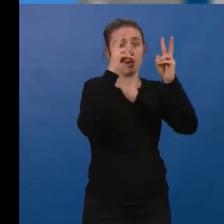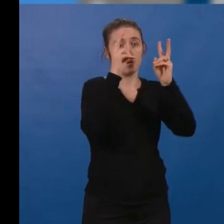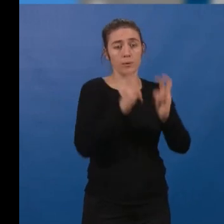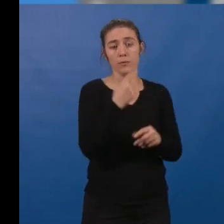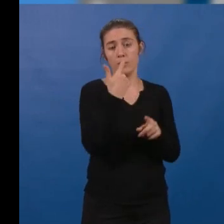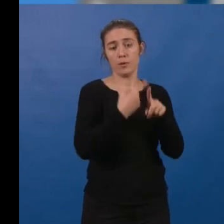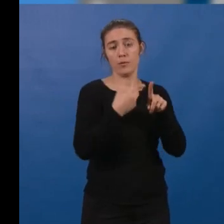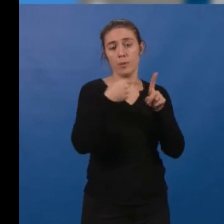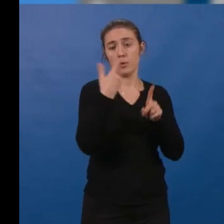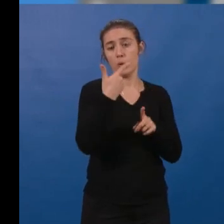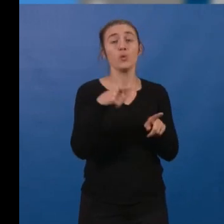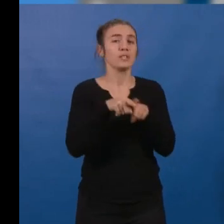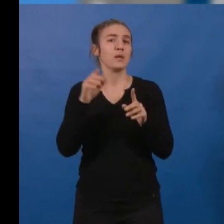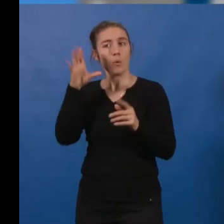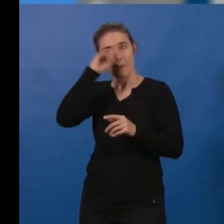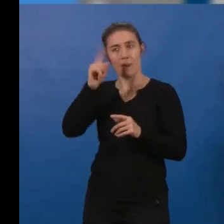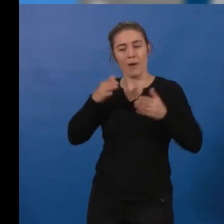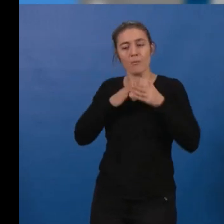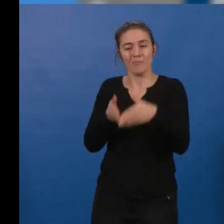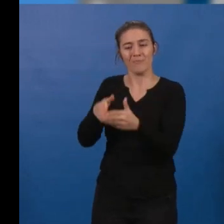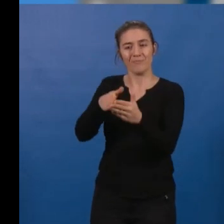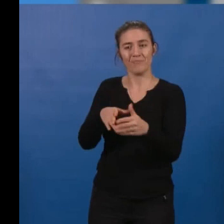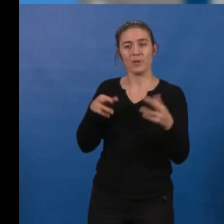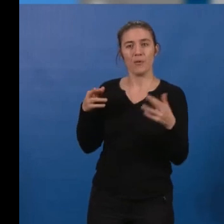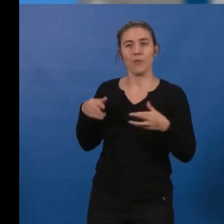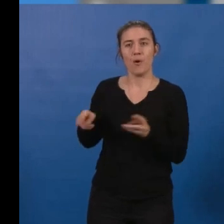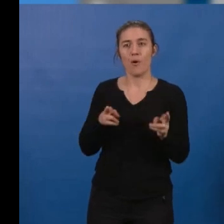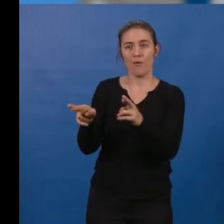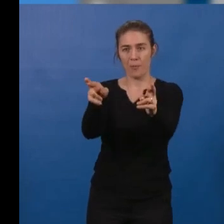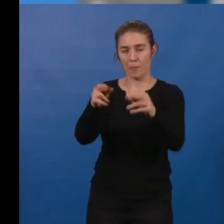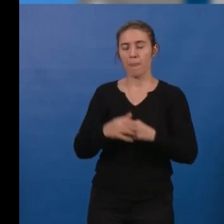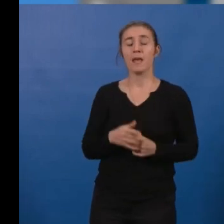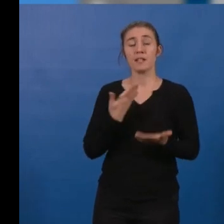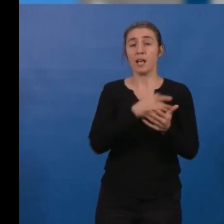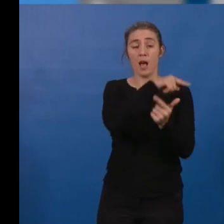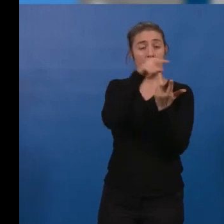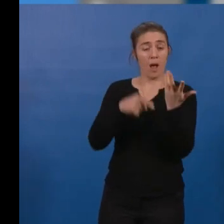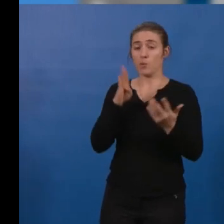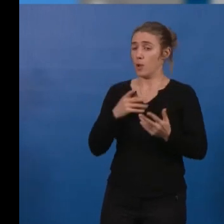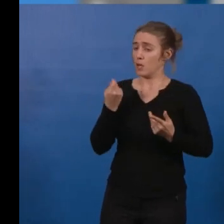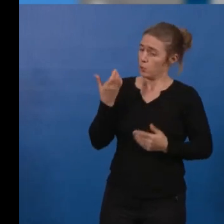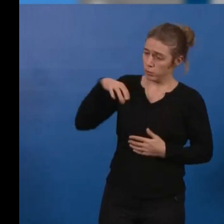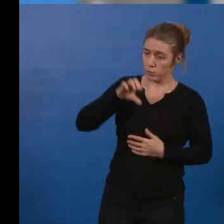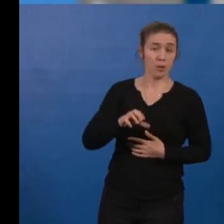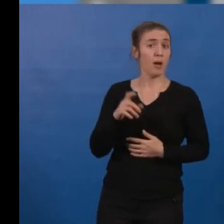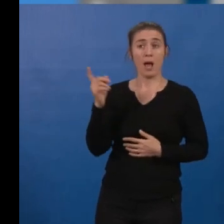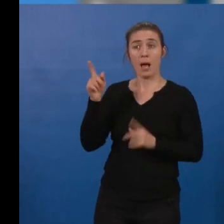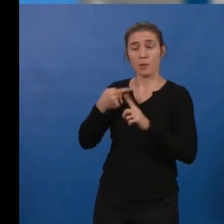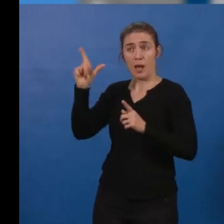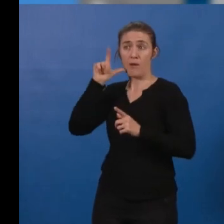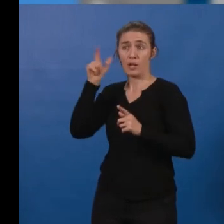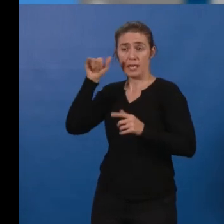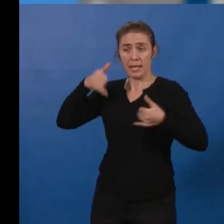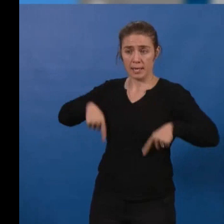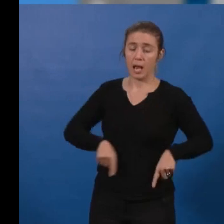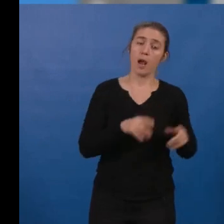transport fluvial. Toutes ces mesures nécessitent des moyens financiers importants, c'est l'effort à produire par l'Etat, par les collectivités et les